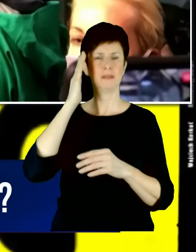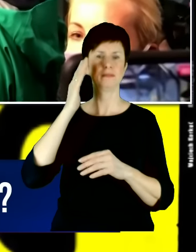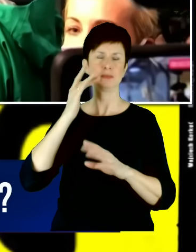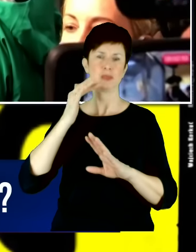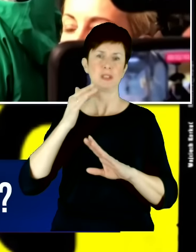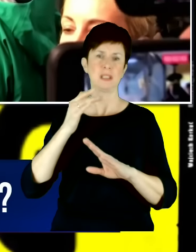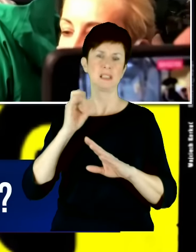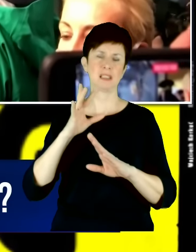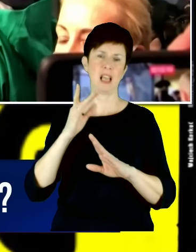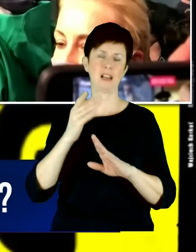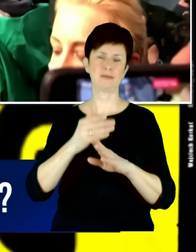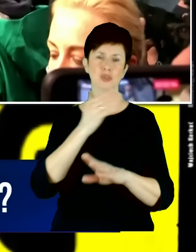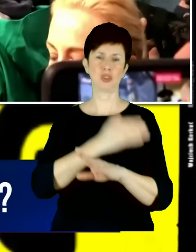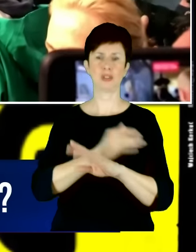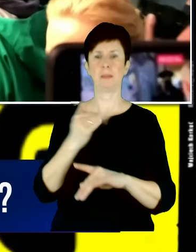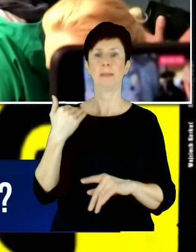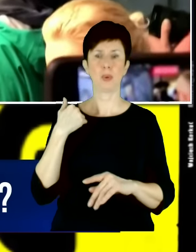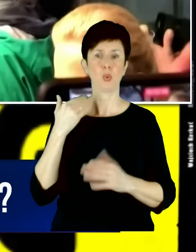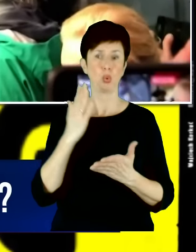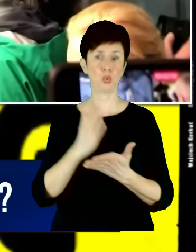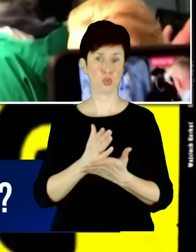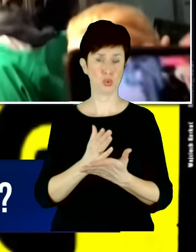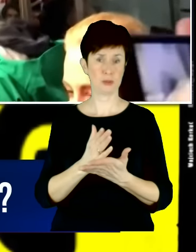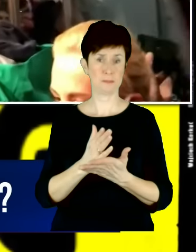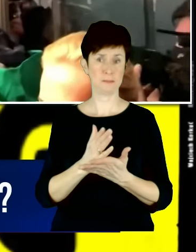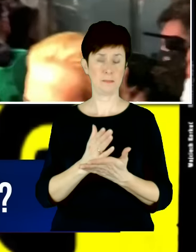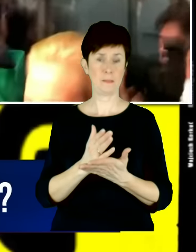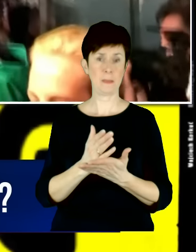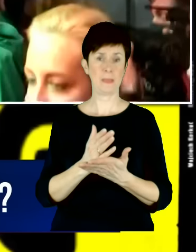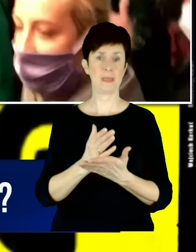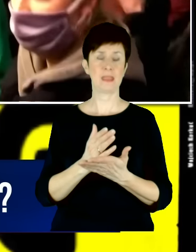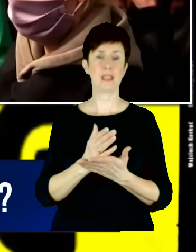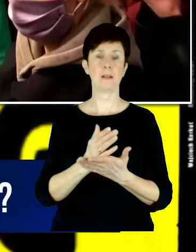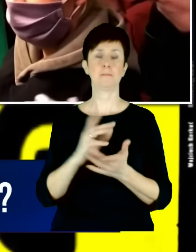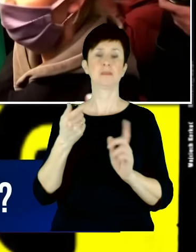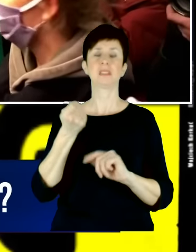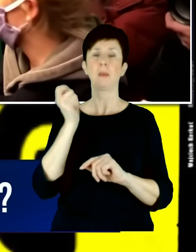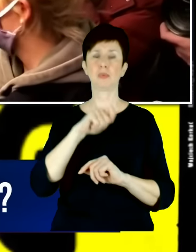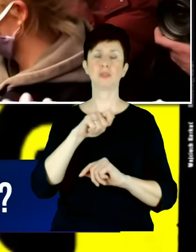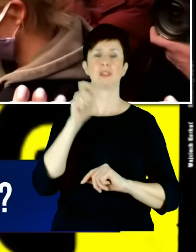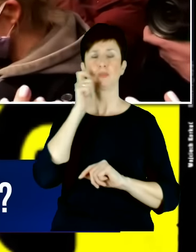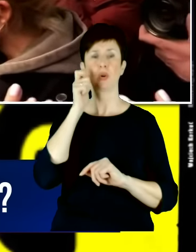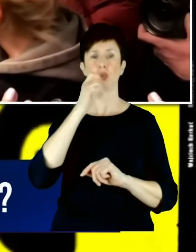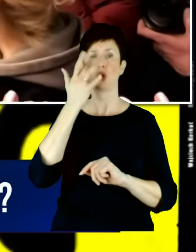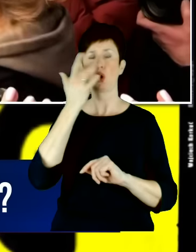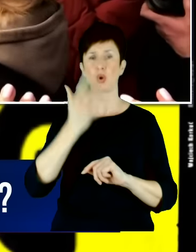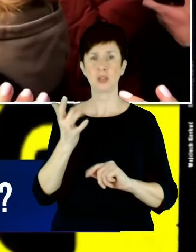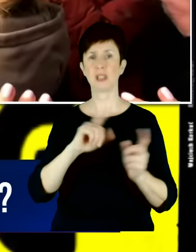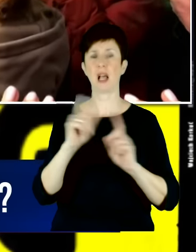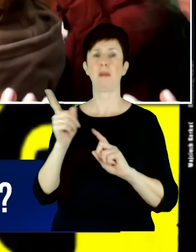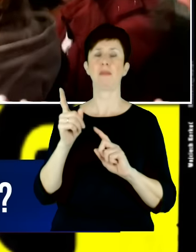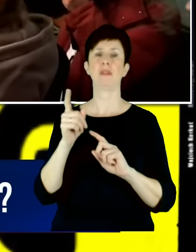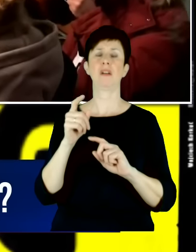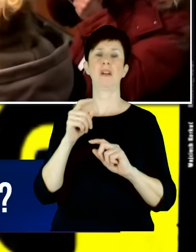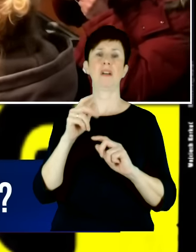reakcję Zachodu na różne zdarzenia. Czy zabójstwa i zbrodnie rosyjskie, czy też chociażby ataki terrorystyczne,